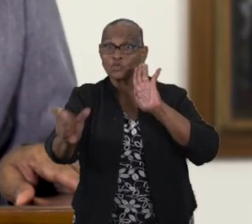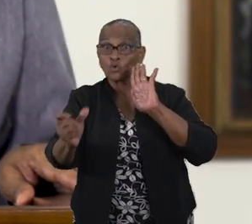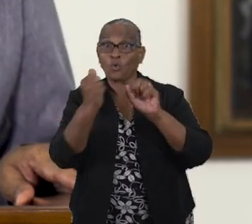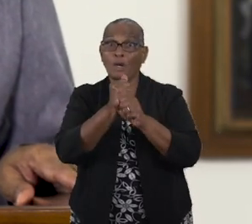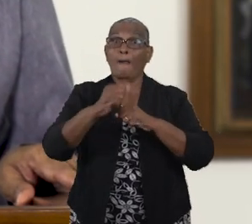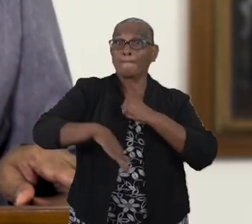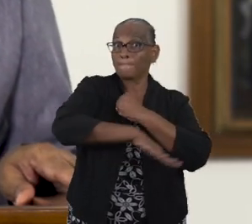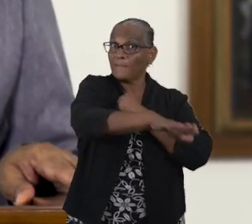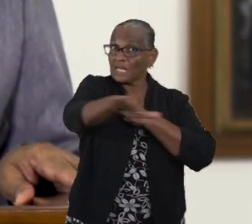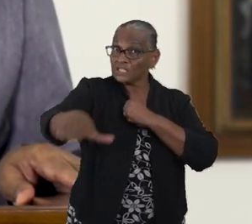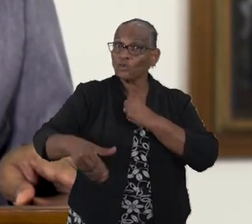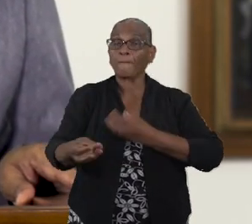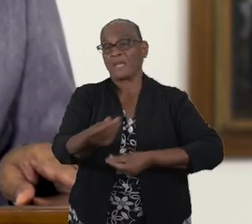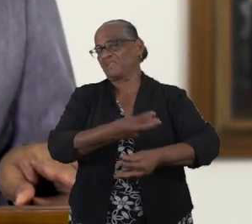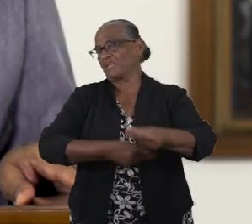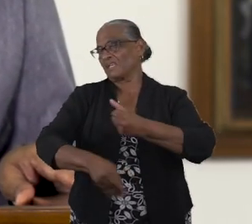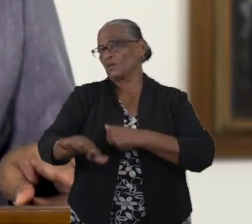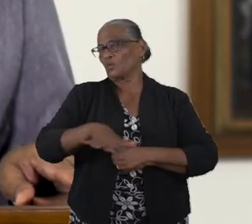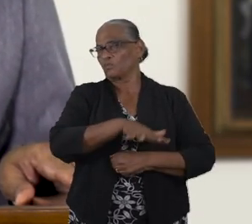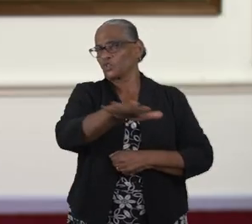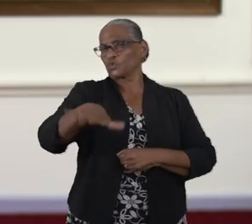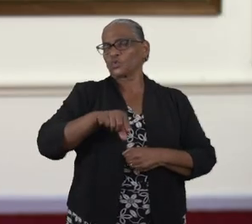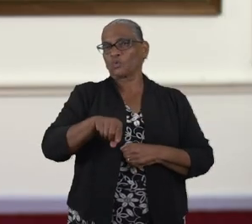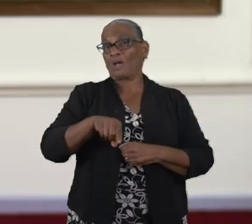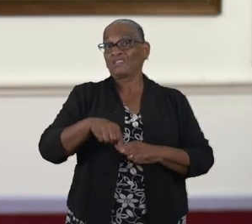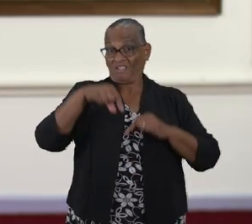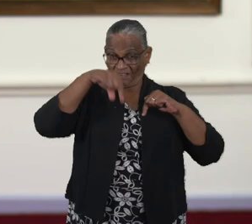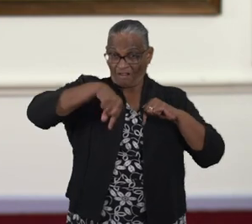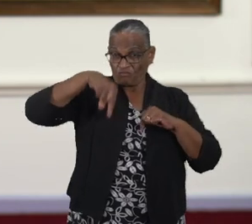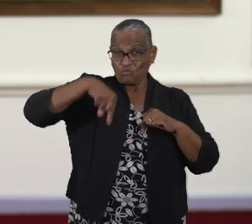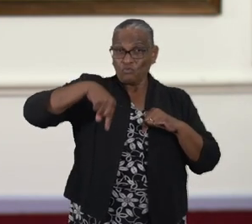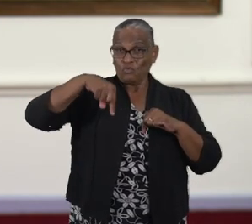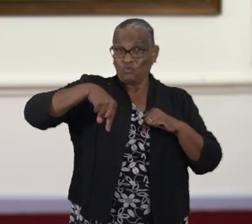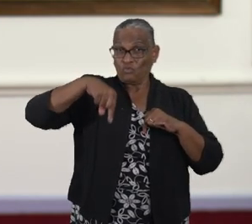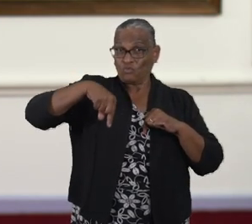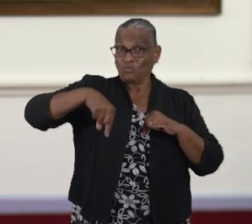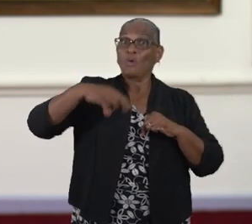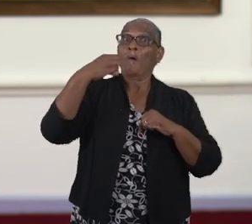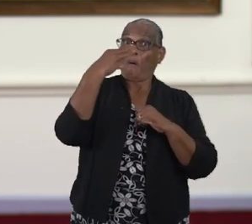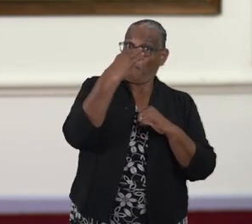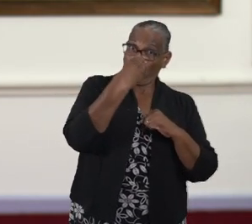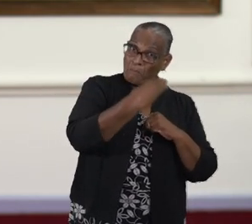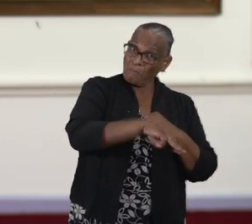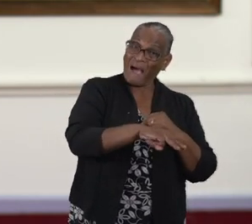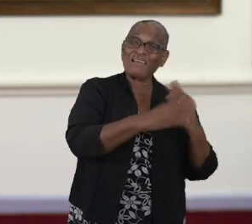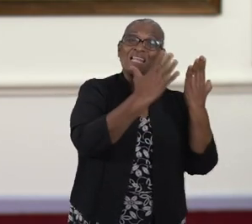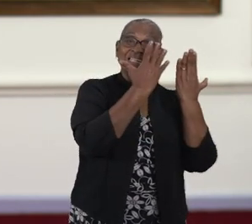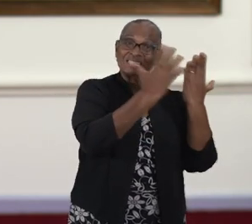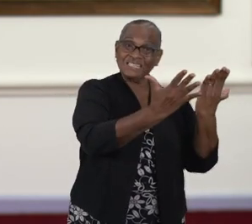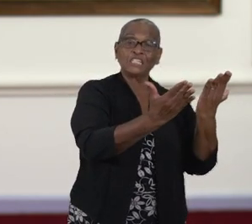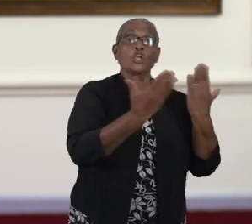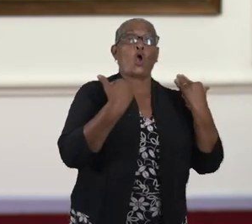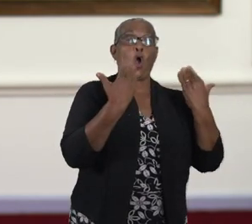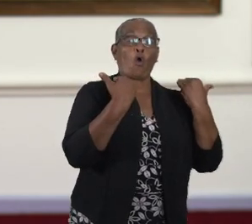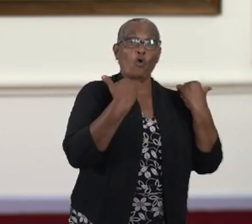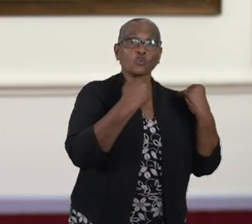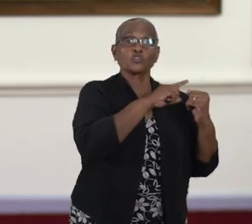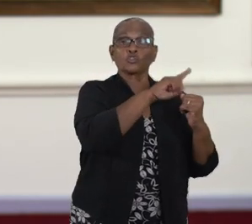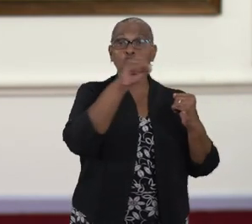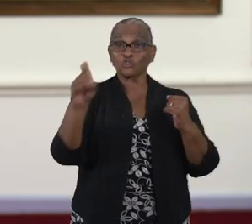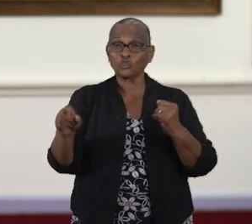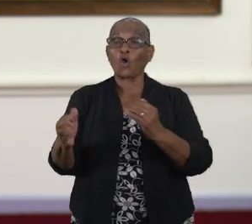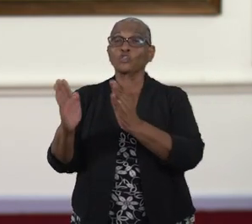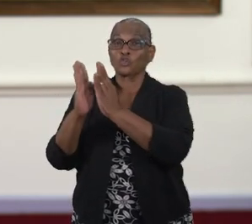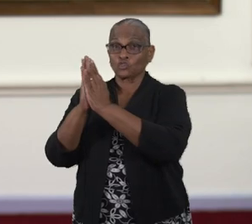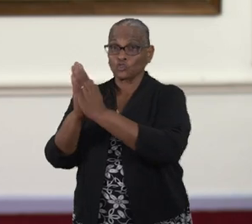maatschappelijke en economische vlak. Maar vanaf vandaag, maandag 10 augustus tot en met zondag